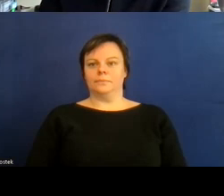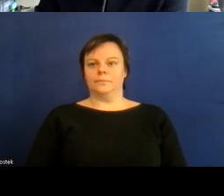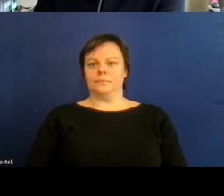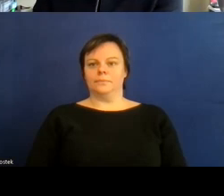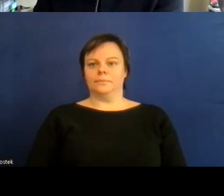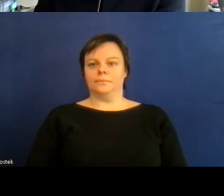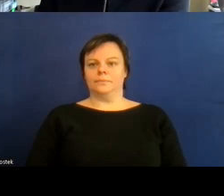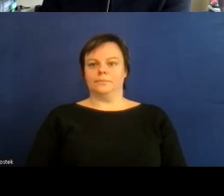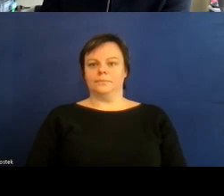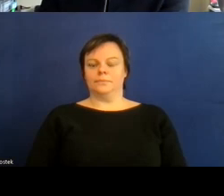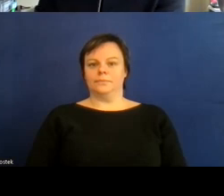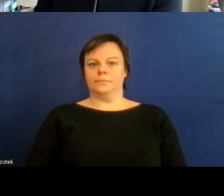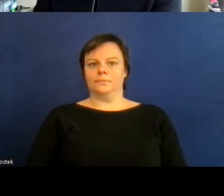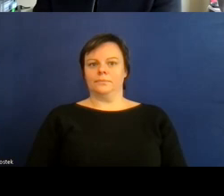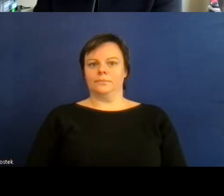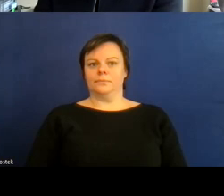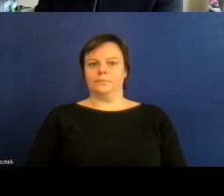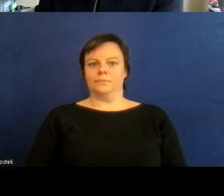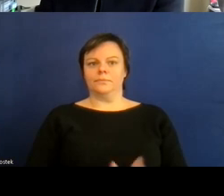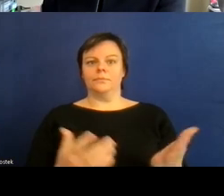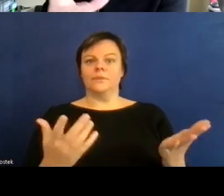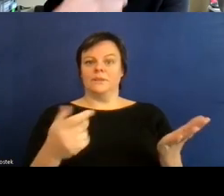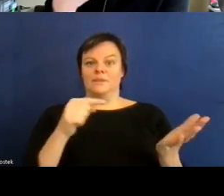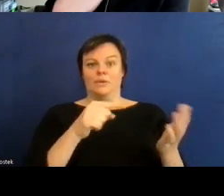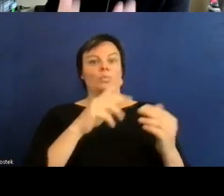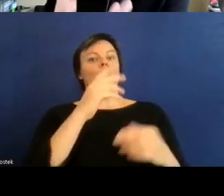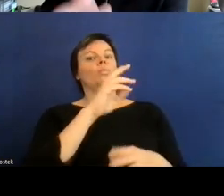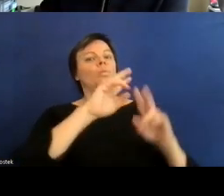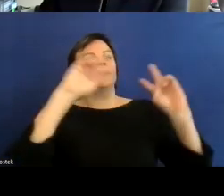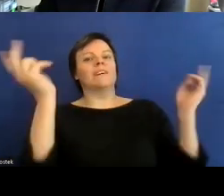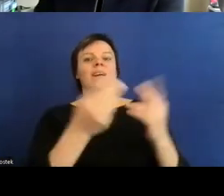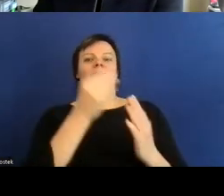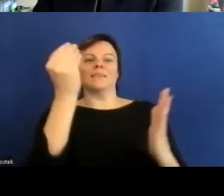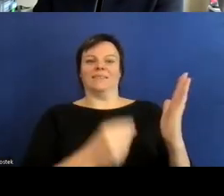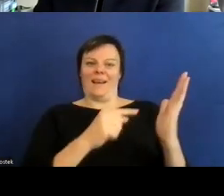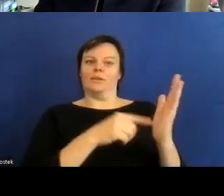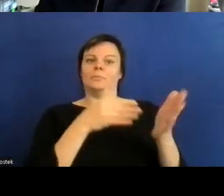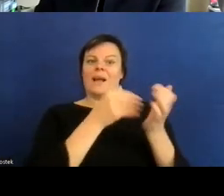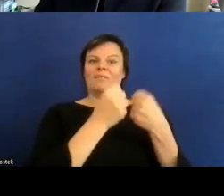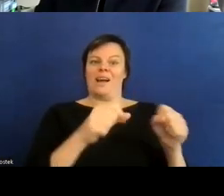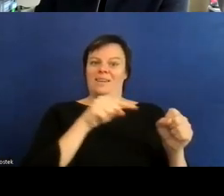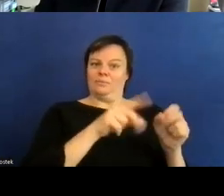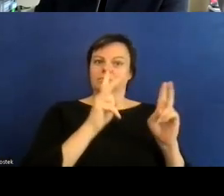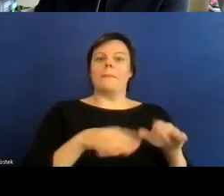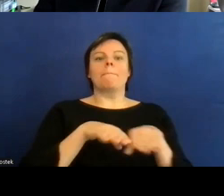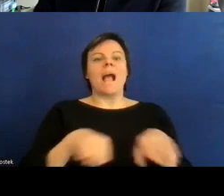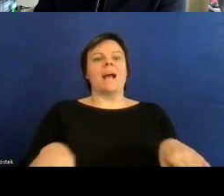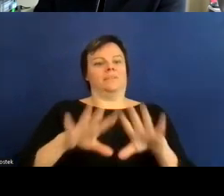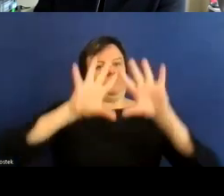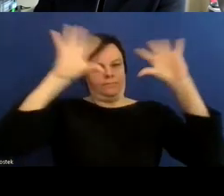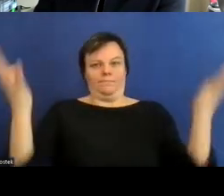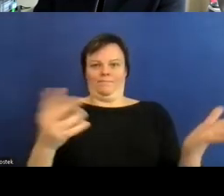dabei letzten endes versucht eben nicht nur menschen mit behinderungen anzusprechen sondern auch menschen ohne